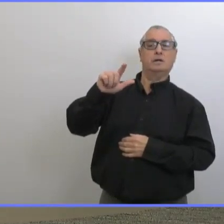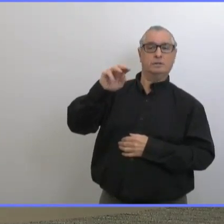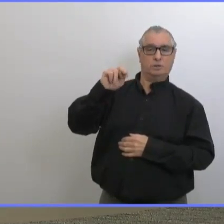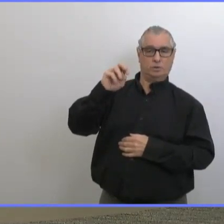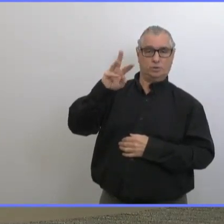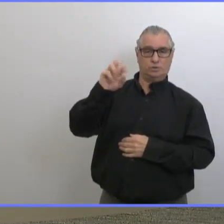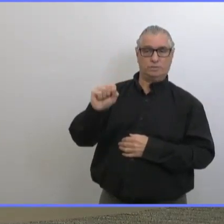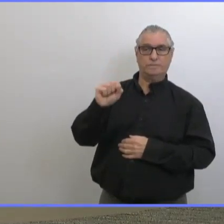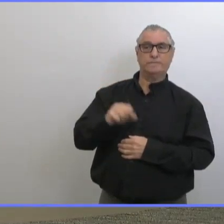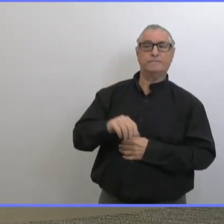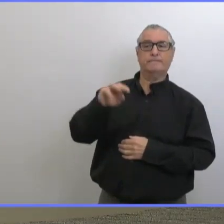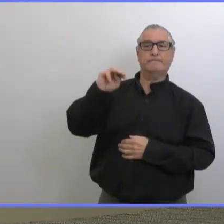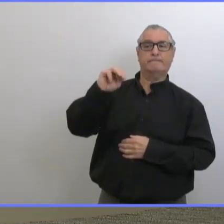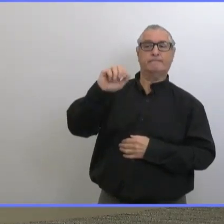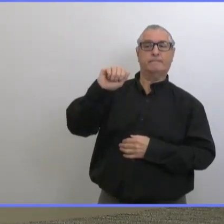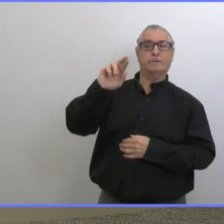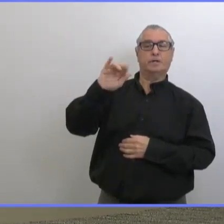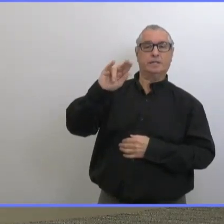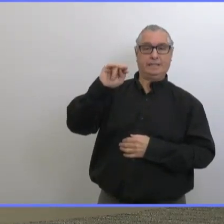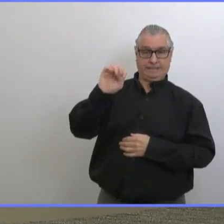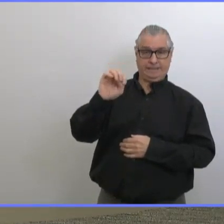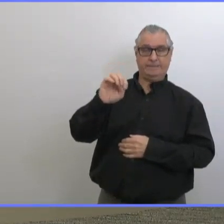bonjour à toutes les deux